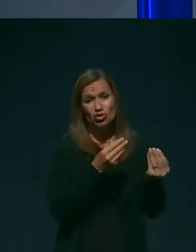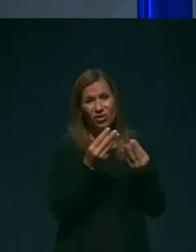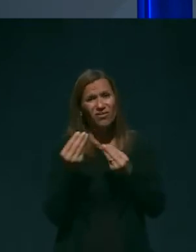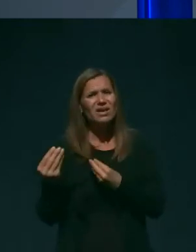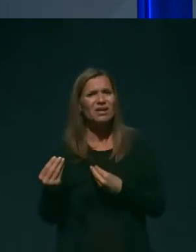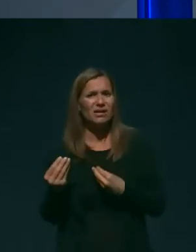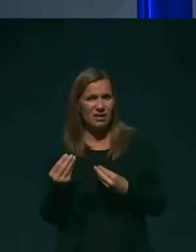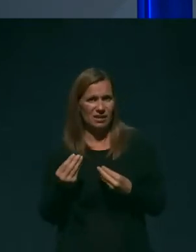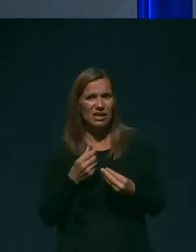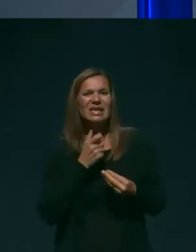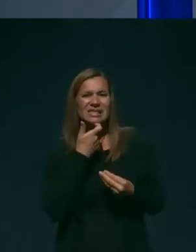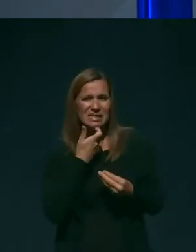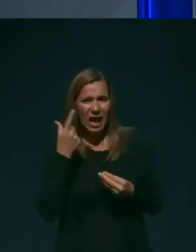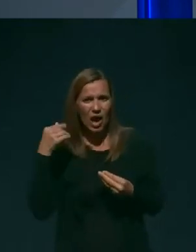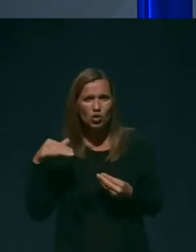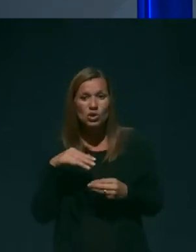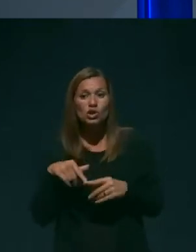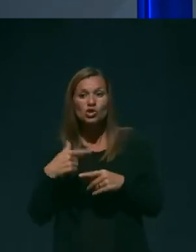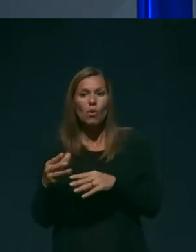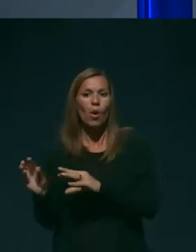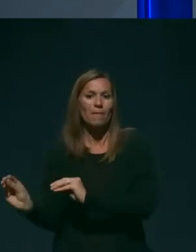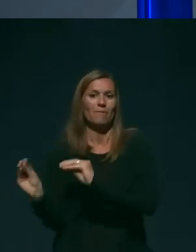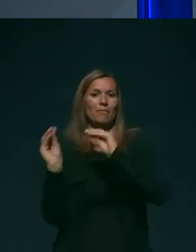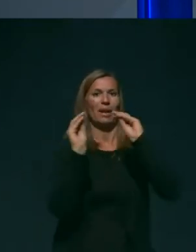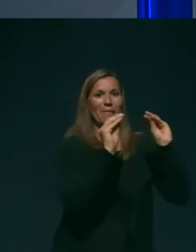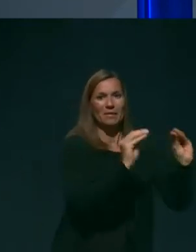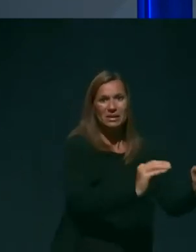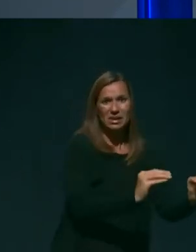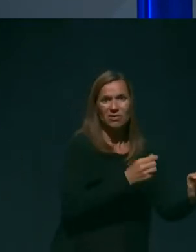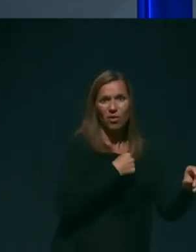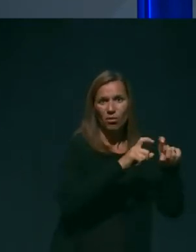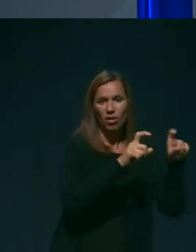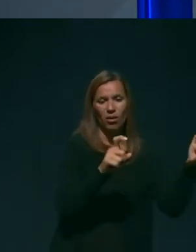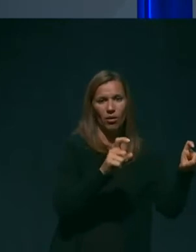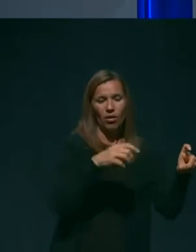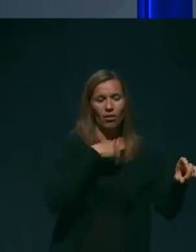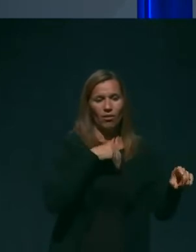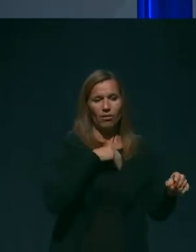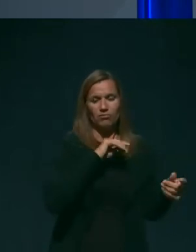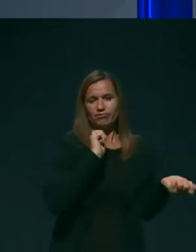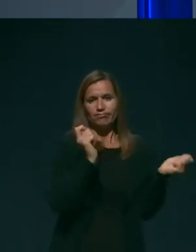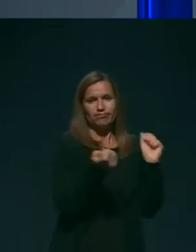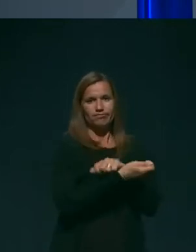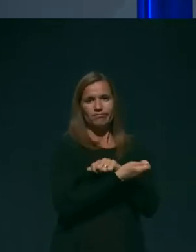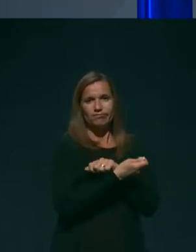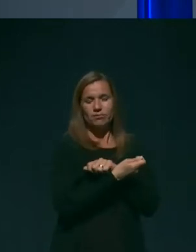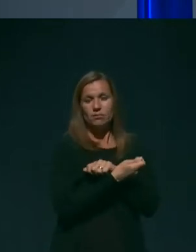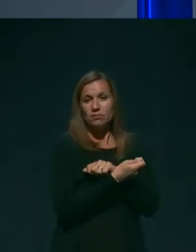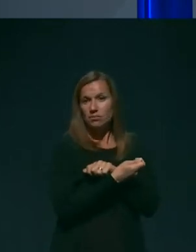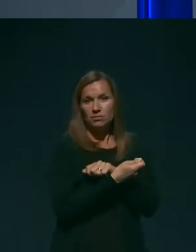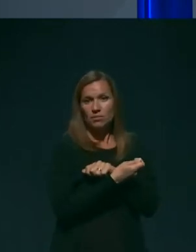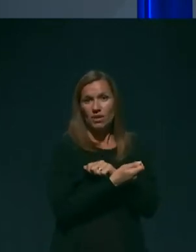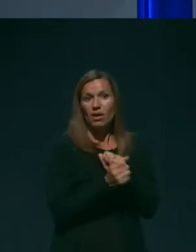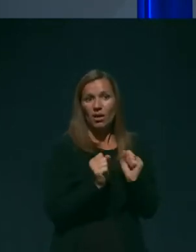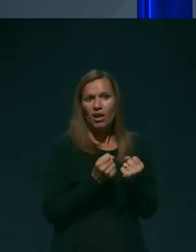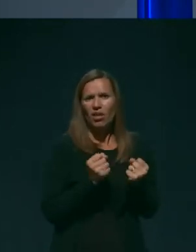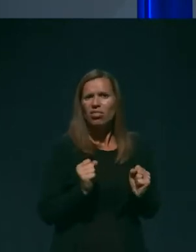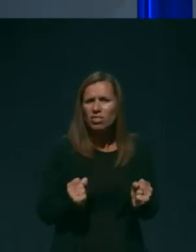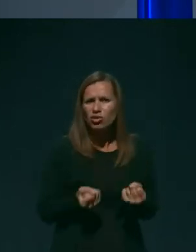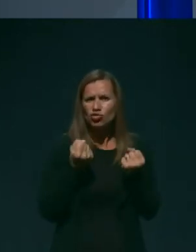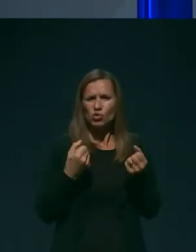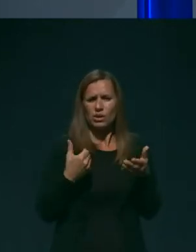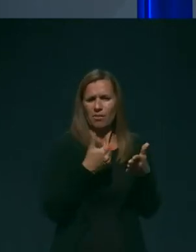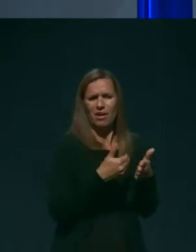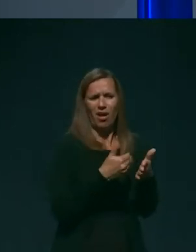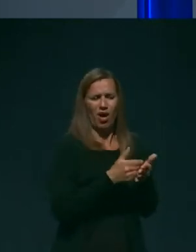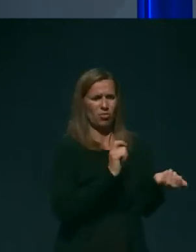so popremestitvi v bolnišnico psihično hitro zelo spremenijo, ker se pač težje prilagajajo tujemu